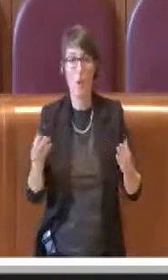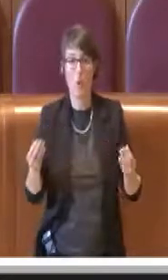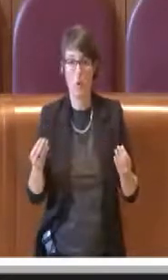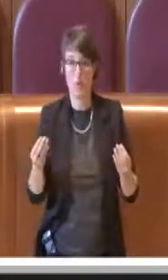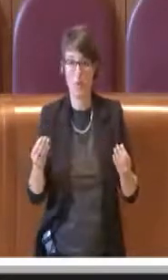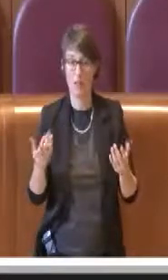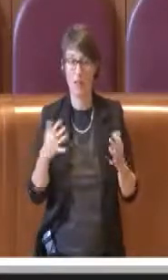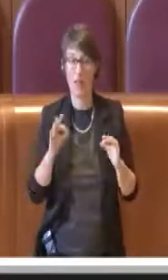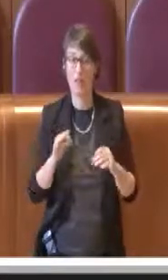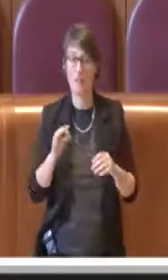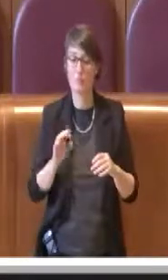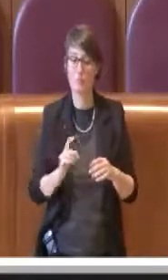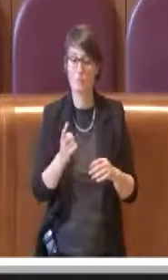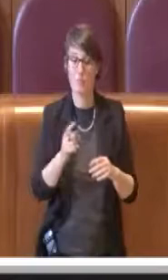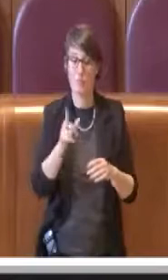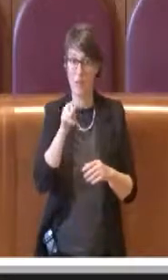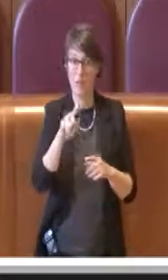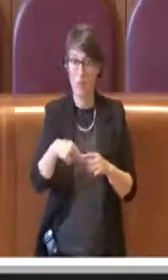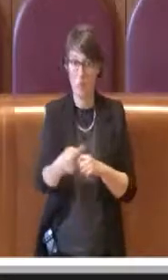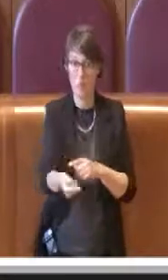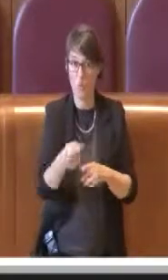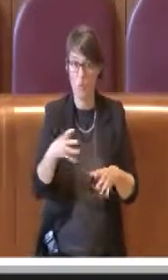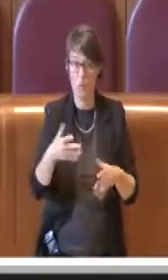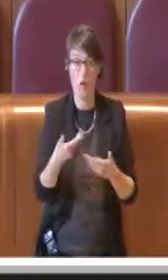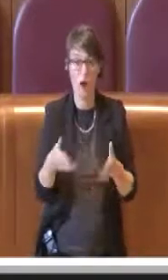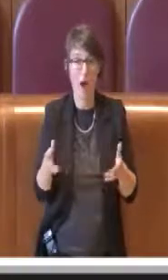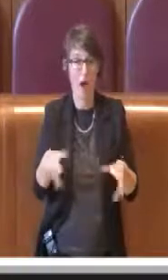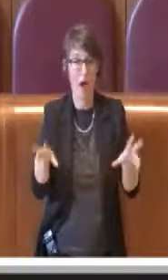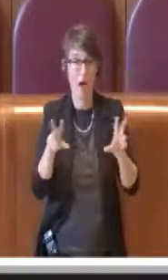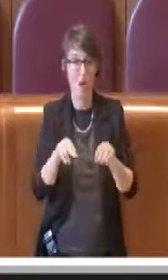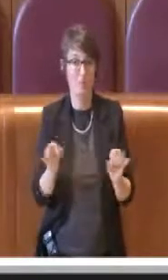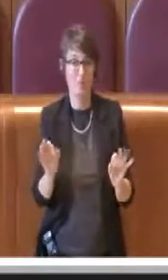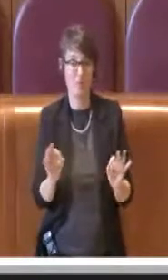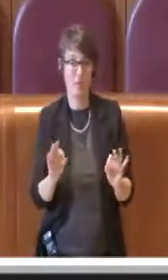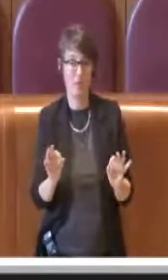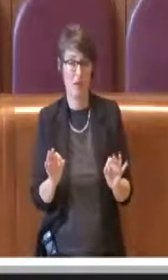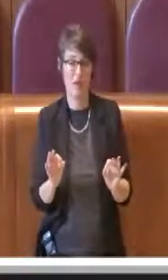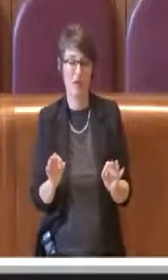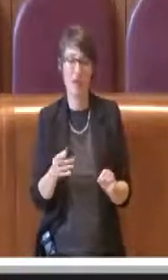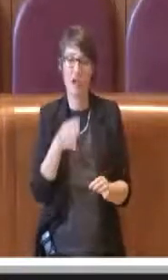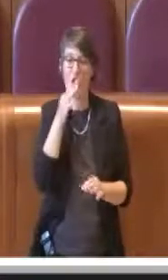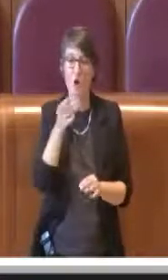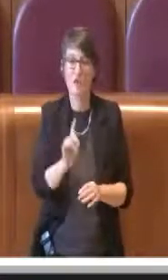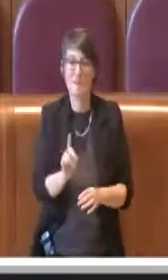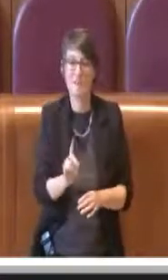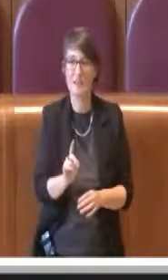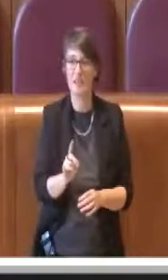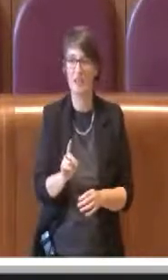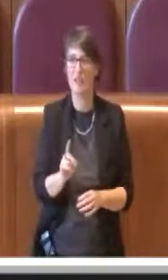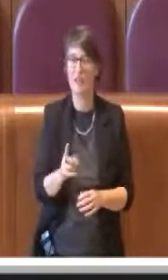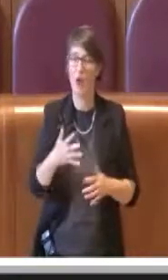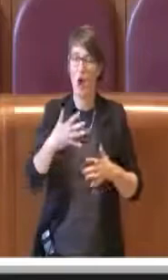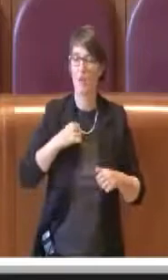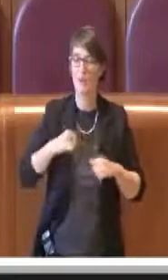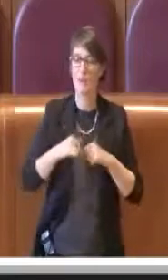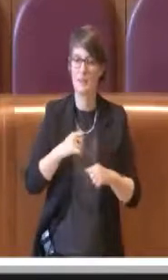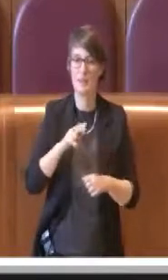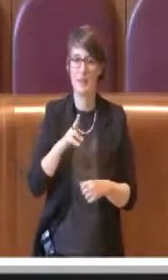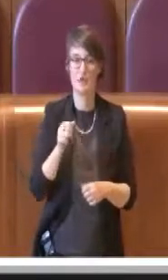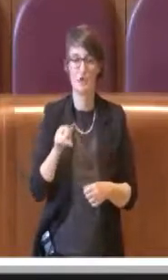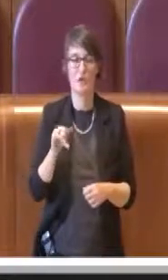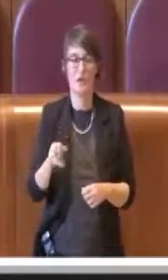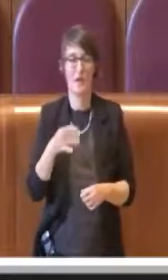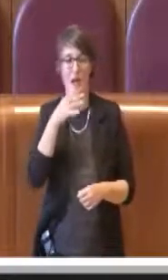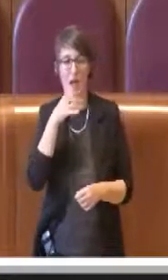ma non perché l'amministrazione Raggi non è stata sufficientemente in grado di aiutare i gestori con ceselle